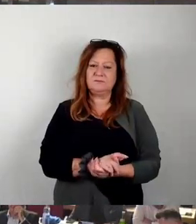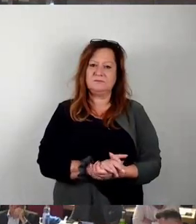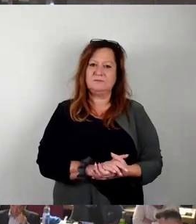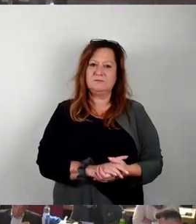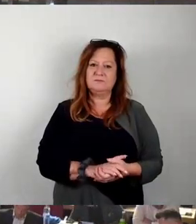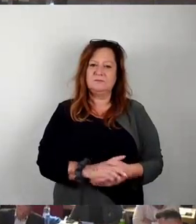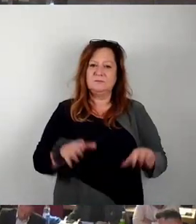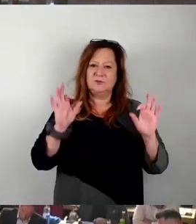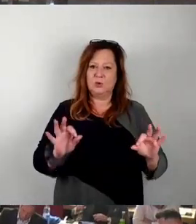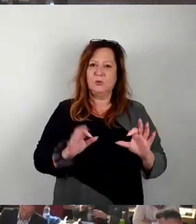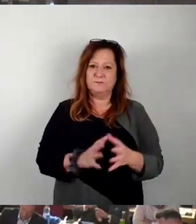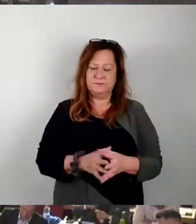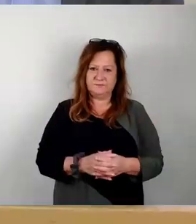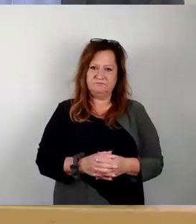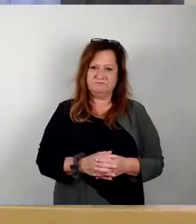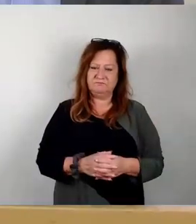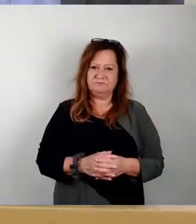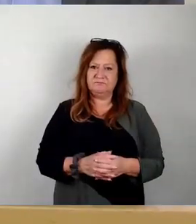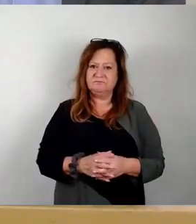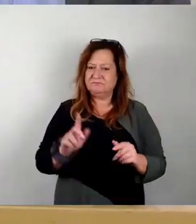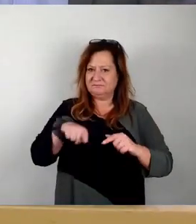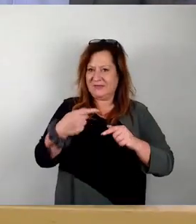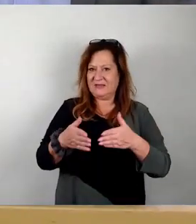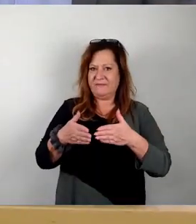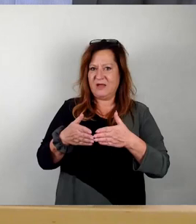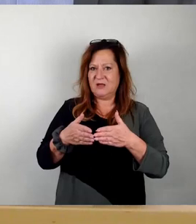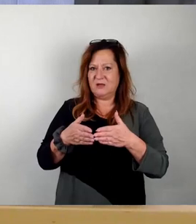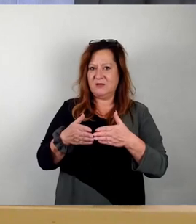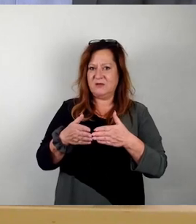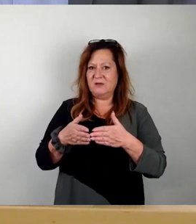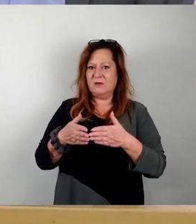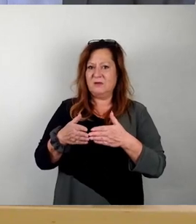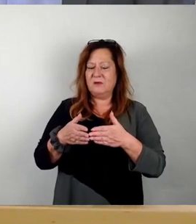So, dann kommen wir zur nächsten Fraktion. Ich bin zuerst die Grünen, Herr Löser.